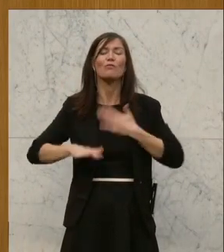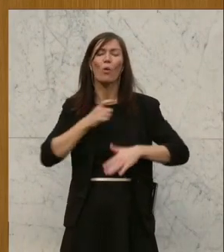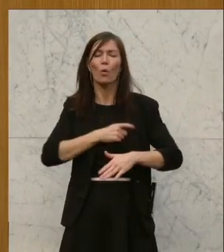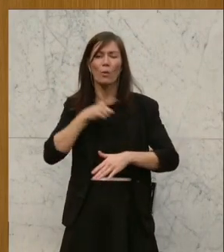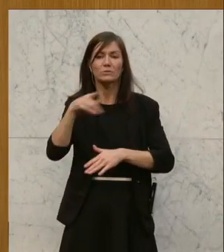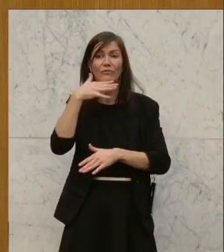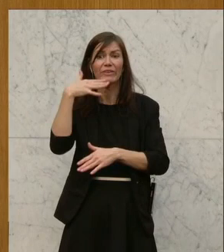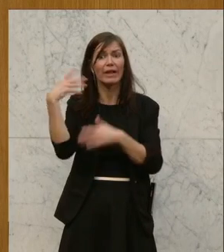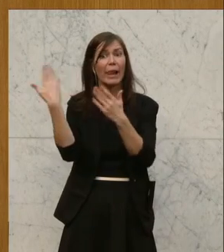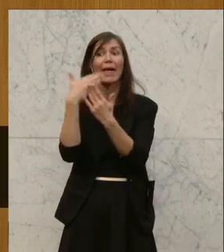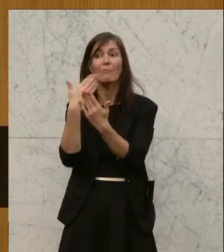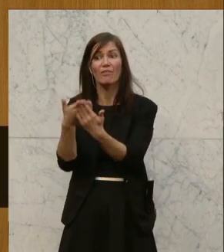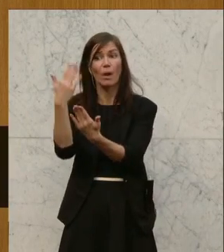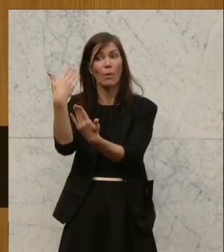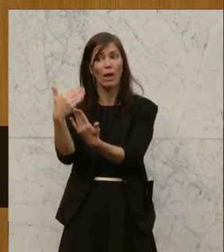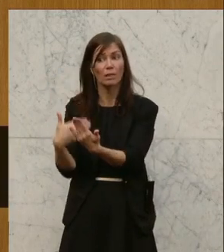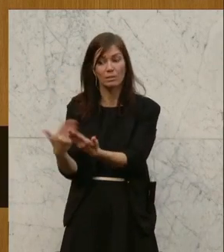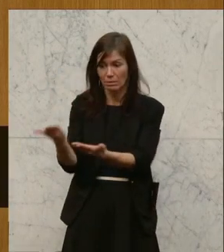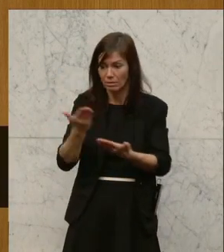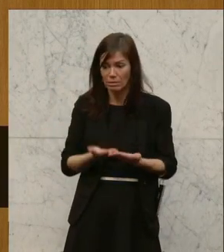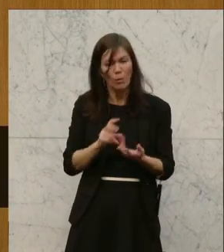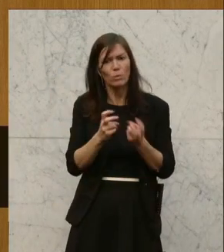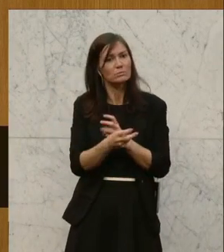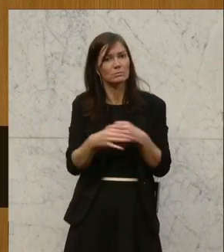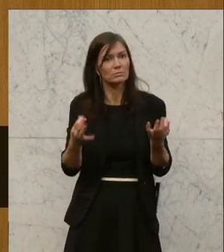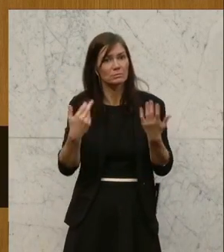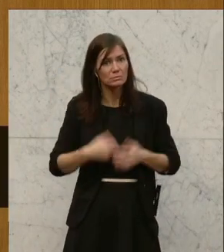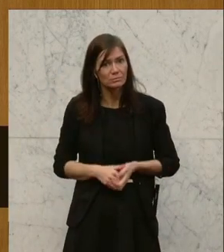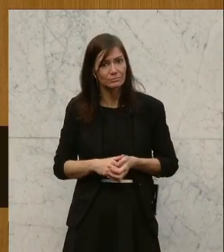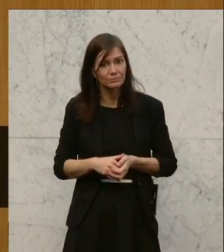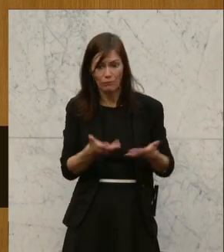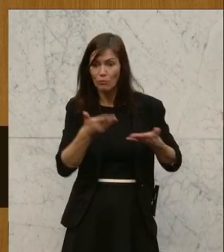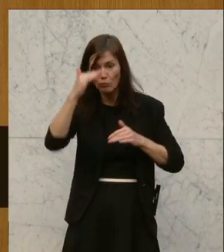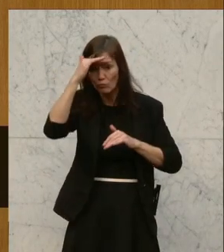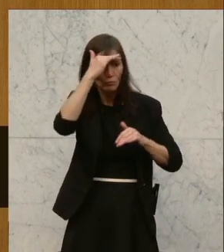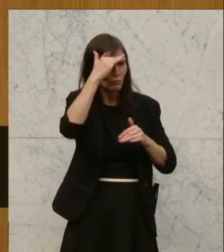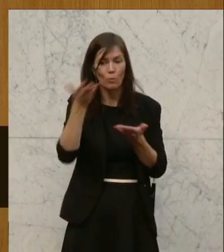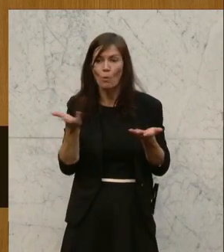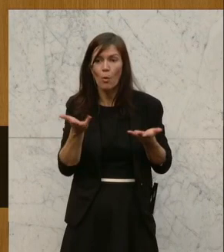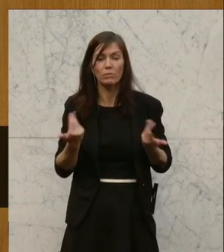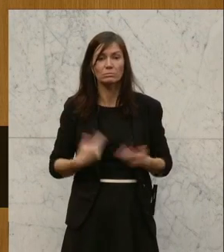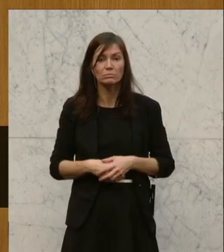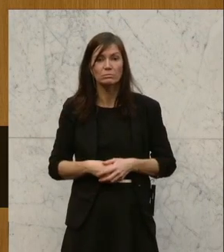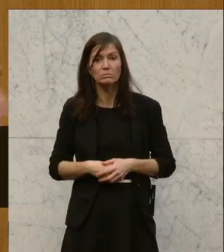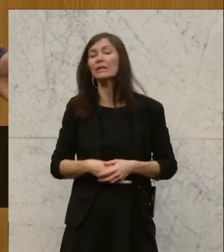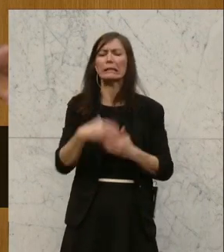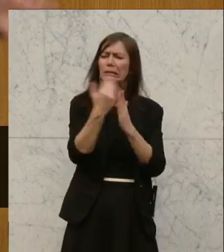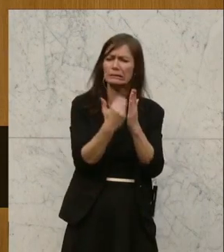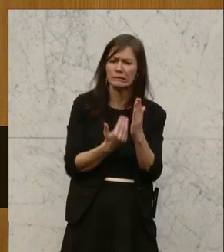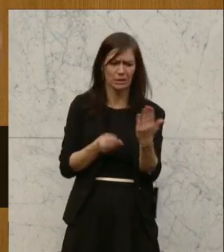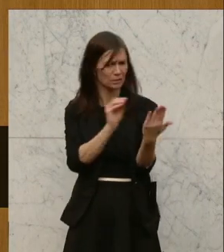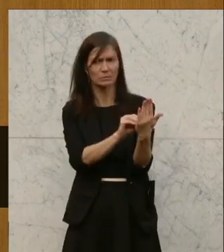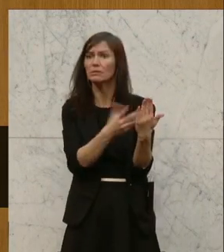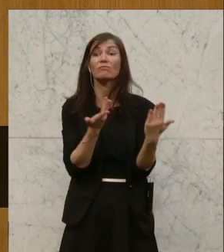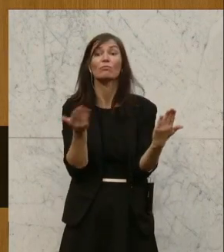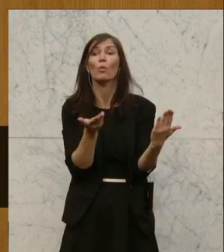tatsächlich das Kindeswohl tatsächlich in, letztendlich in der materiellen Gesetzgebung, mittlerweile schon eingeflossen? Wir haben es nicht, wenn man sich